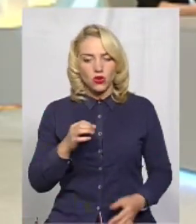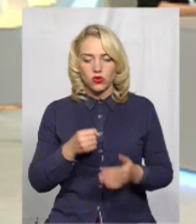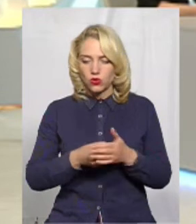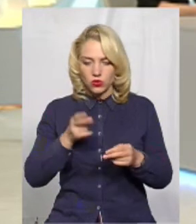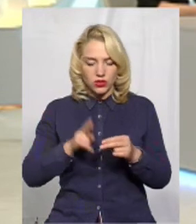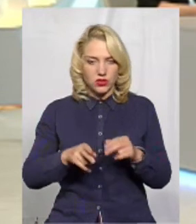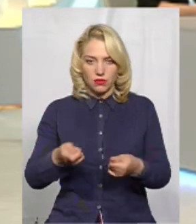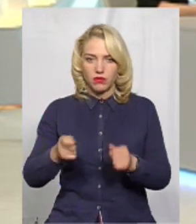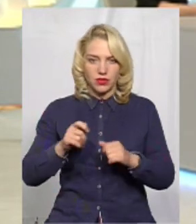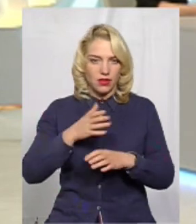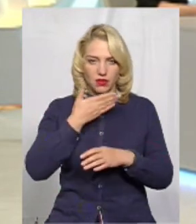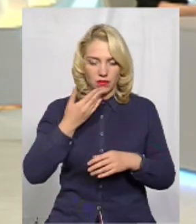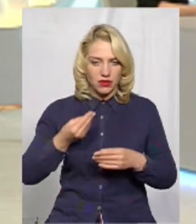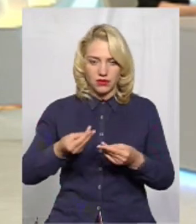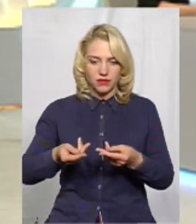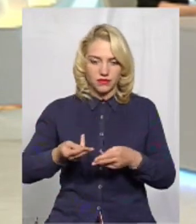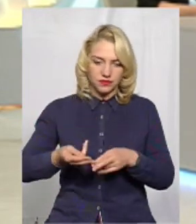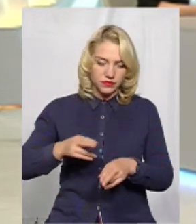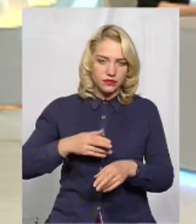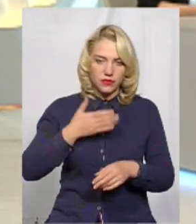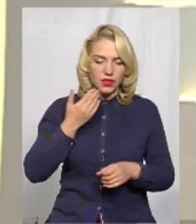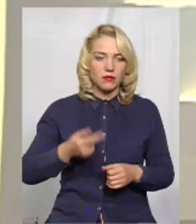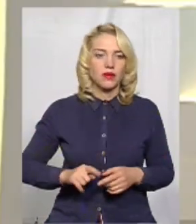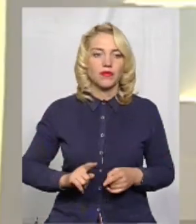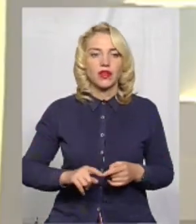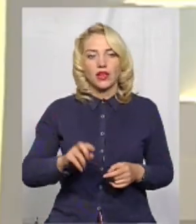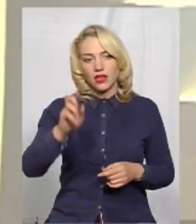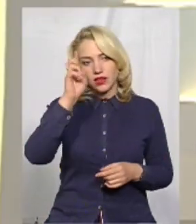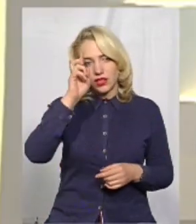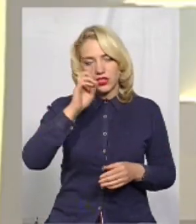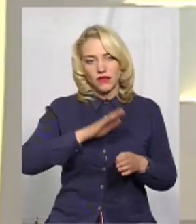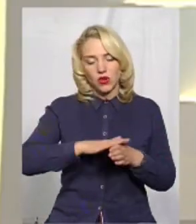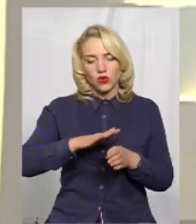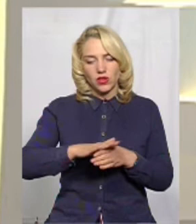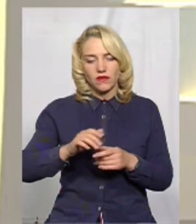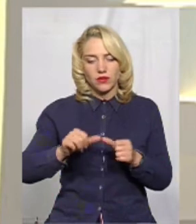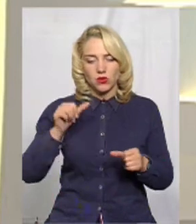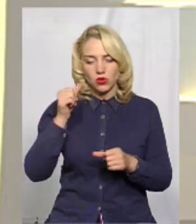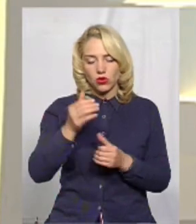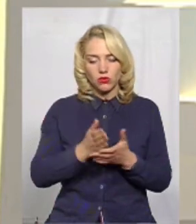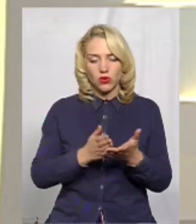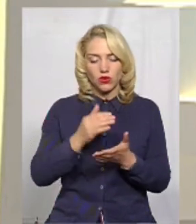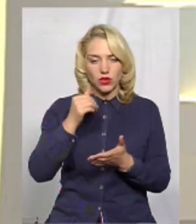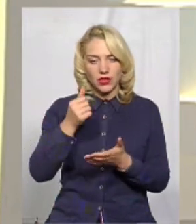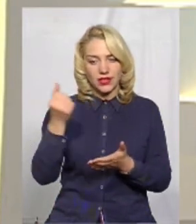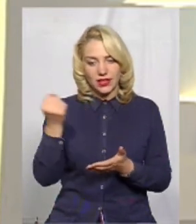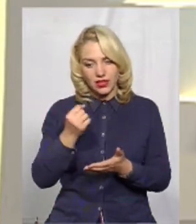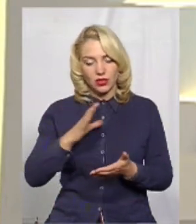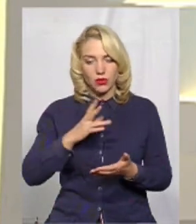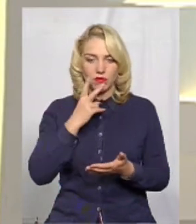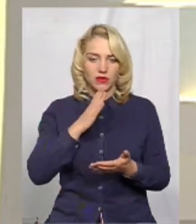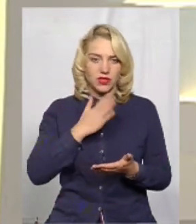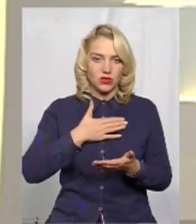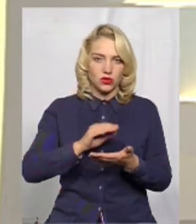не сталося. От минулої четверга довелося втручатися у справу держвиконавцям, а наша колега Анастасія Збородова бачила, як усе було. Подивімо